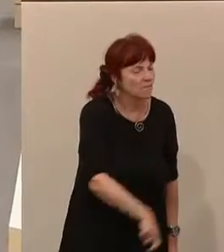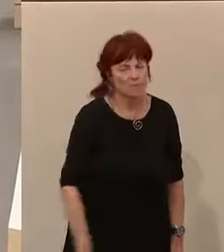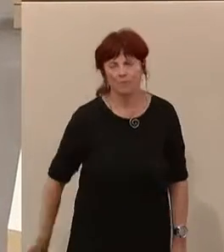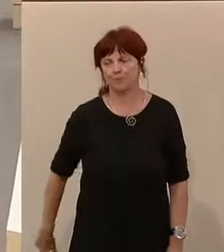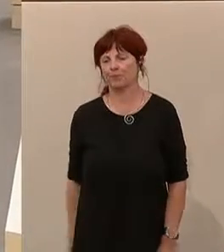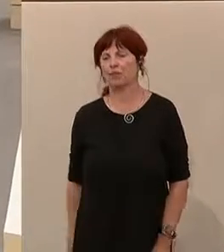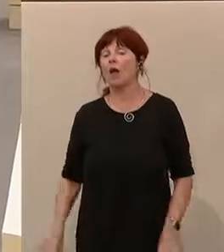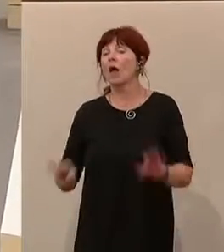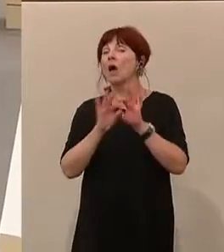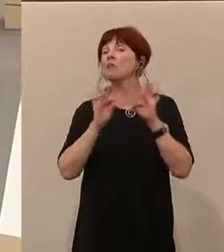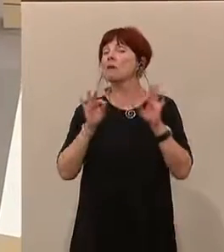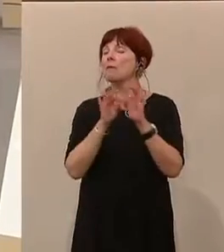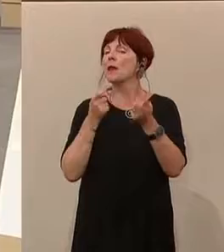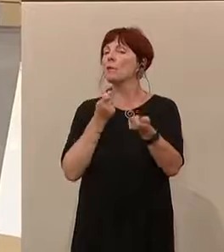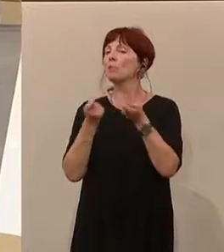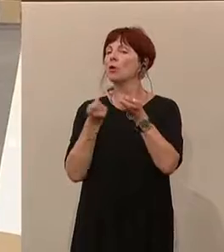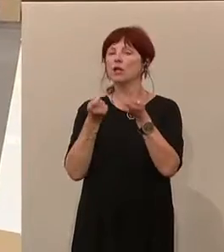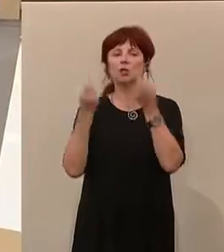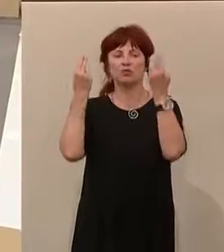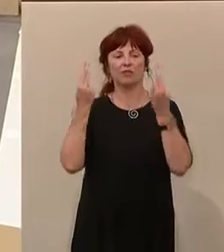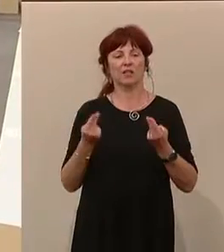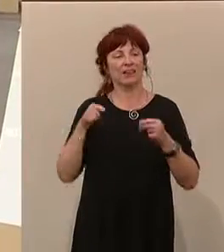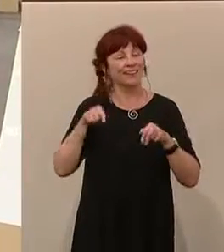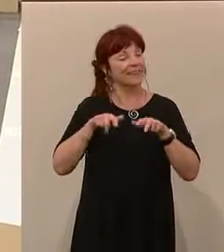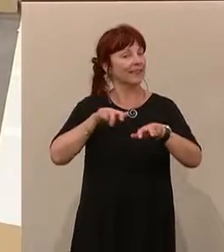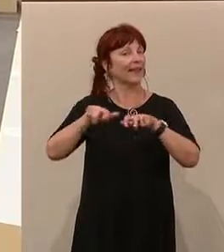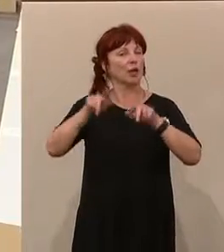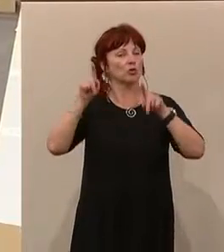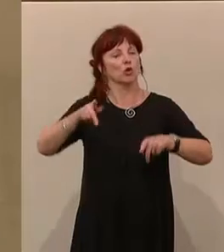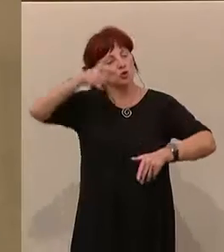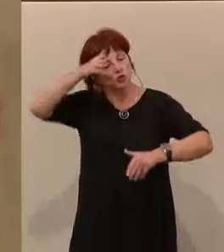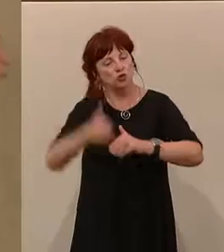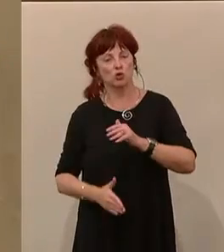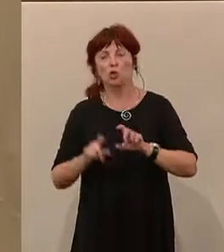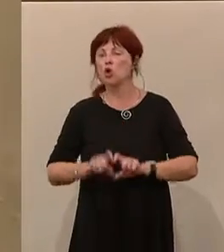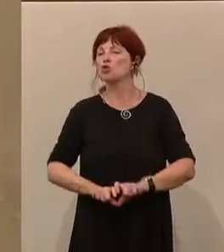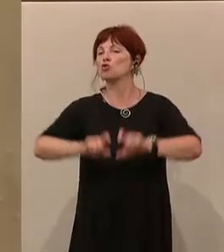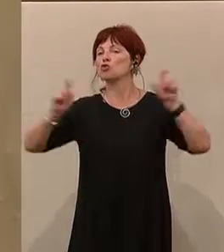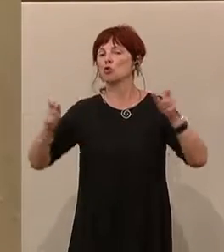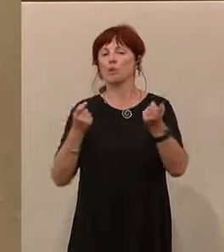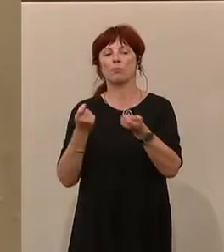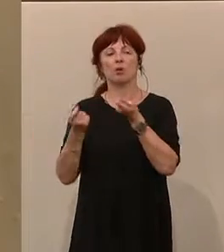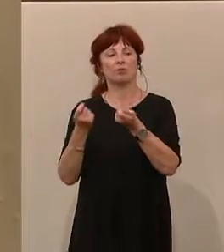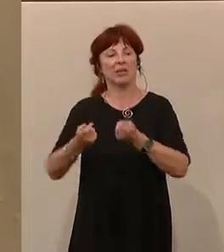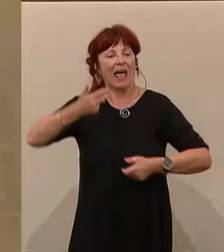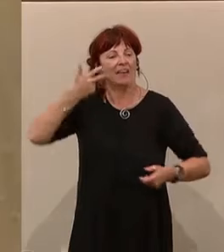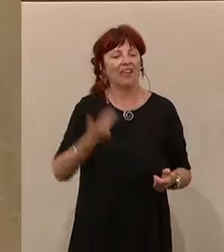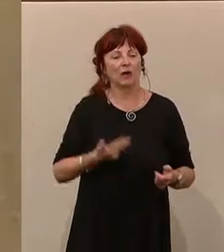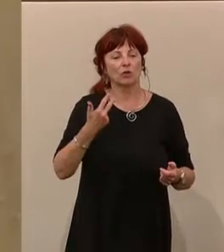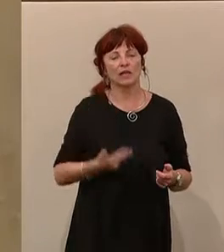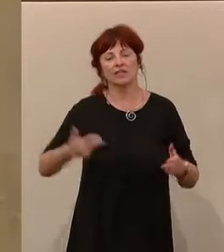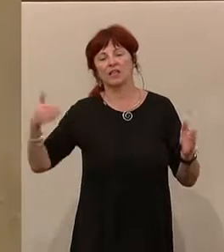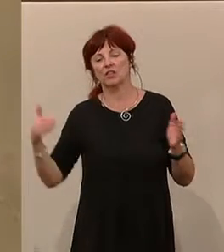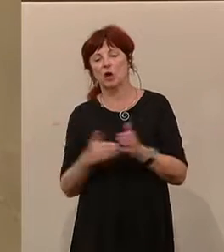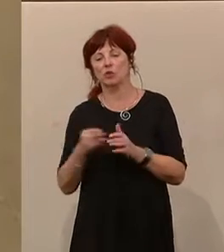Familienpolitisch wichtig ist aber auch, dass diese Regierung Schluss macht mit der Schuldenpolitik. Denn 33.000 Euro Schuldenrucksack